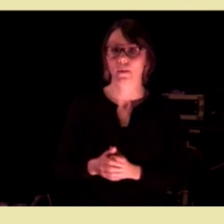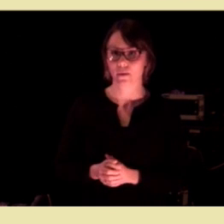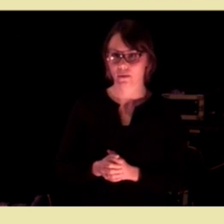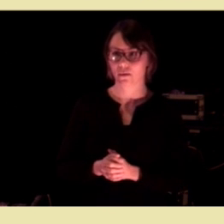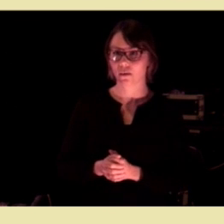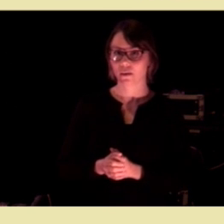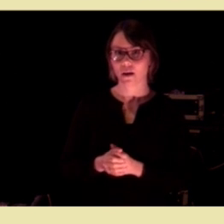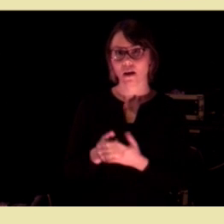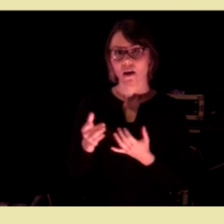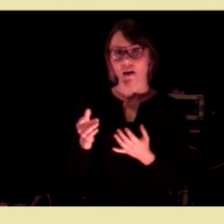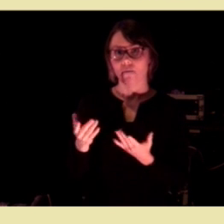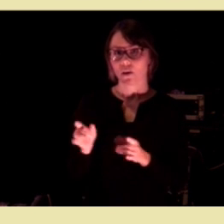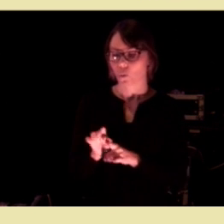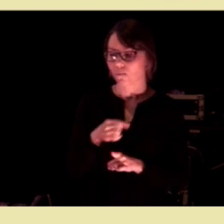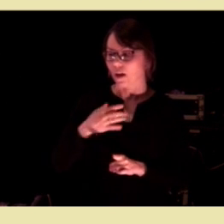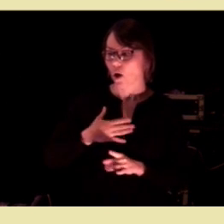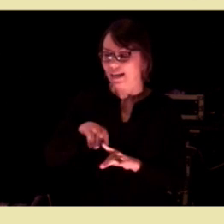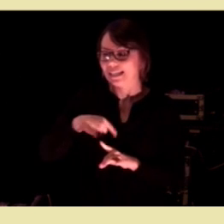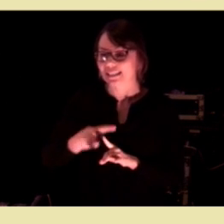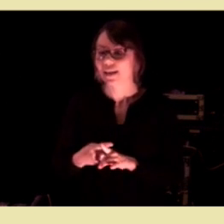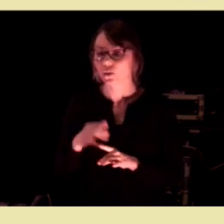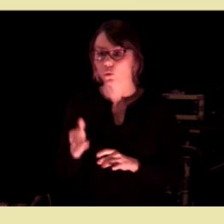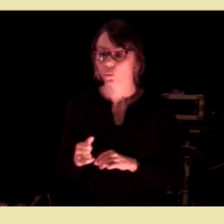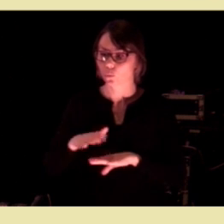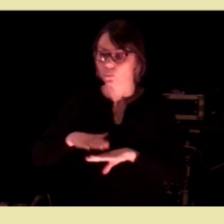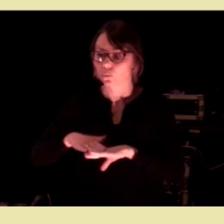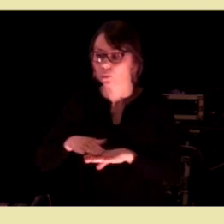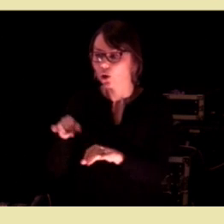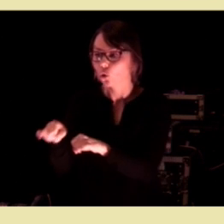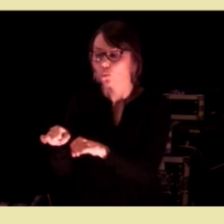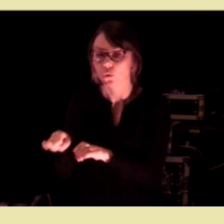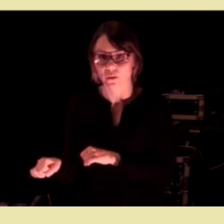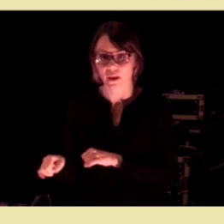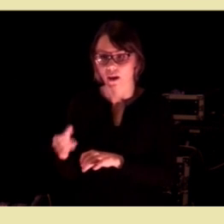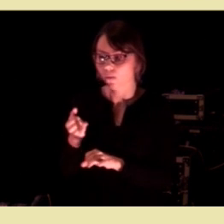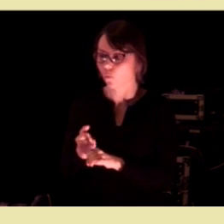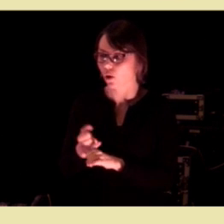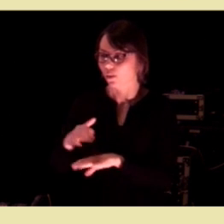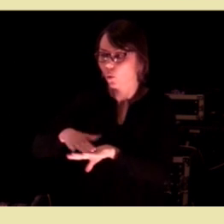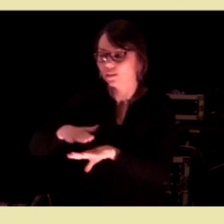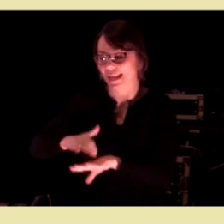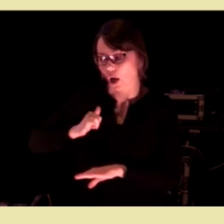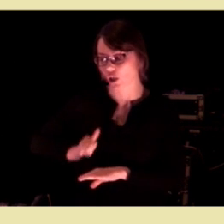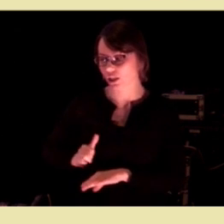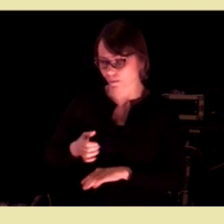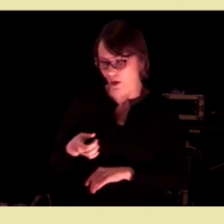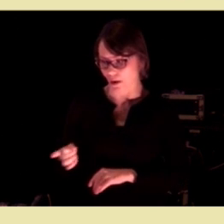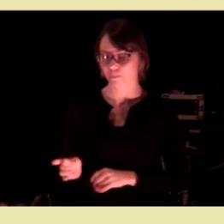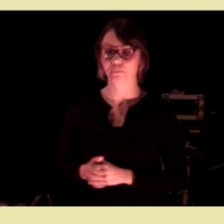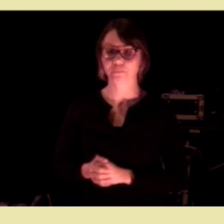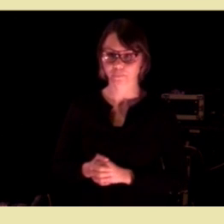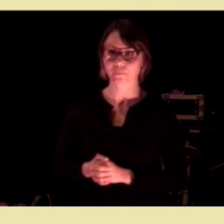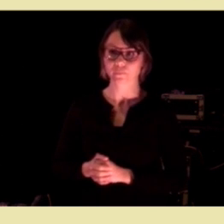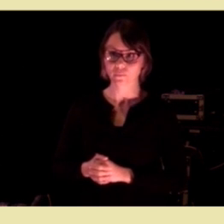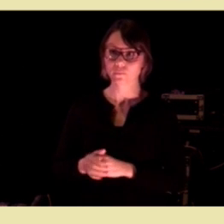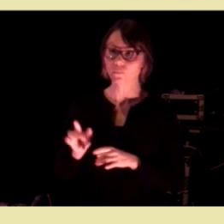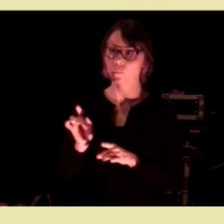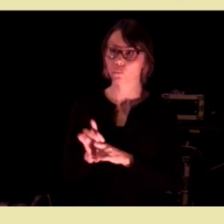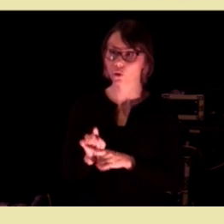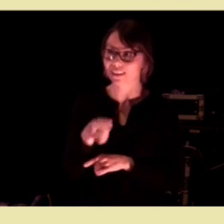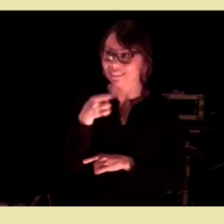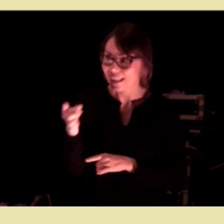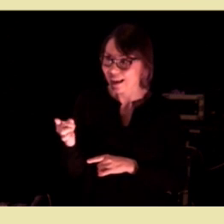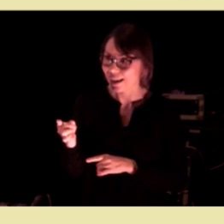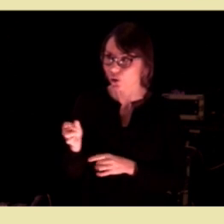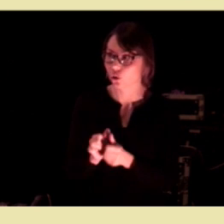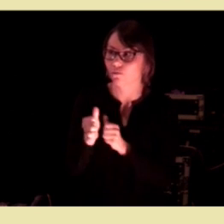Det som gjenstår, det er rett og slett å ruste kommunene til å kunne håndtere det ansvaret. Så dere har